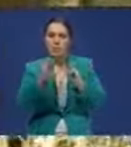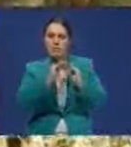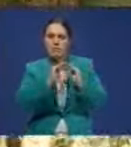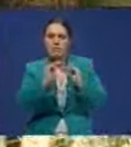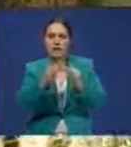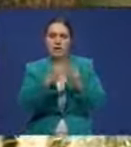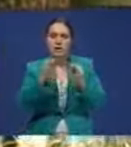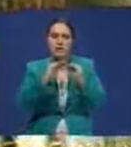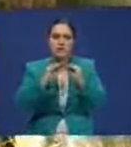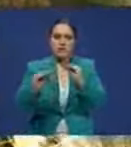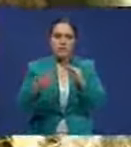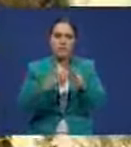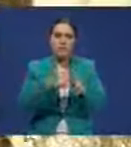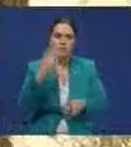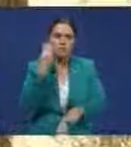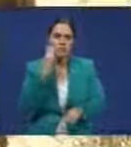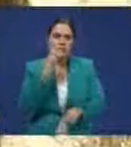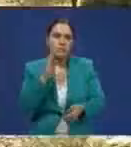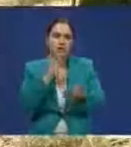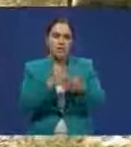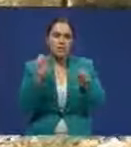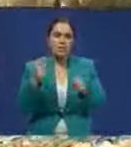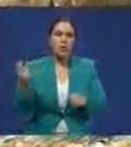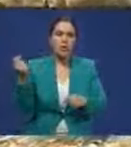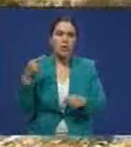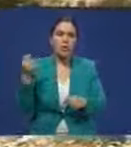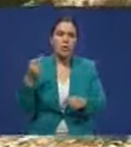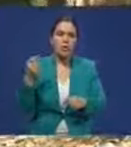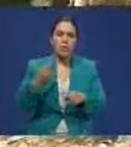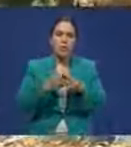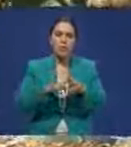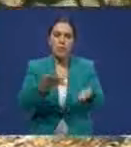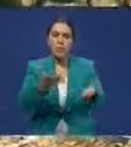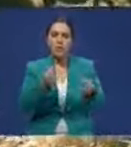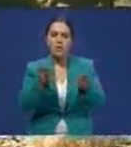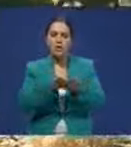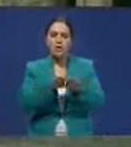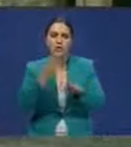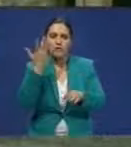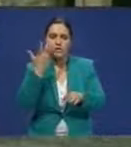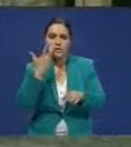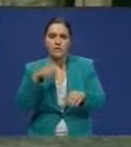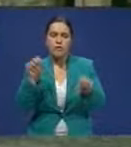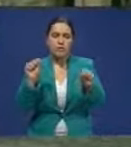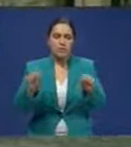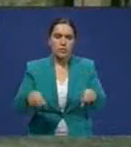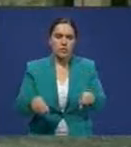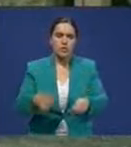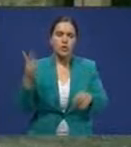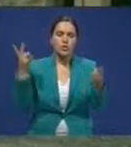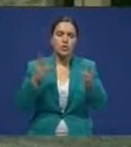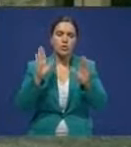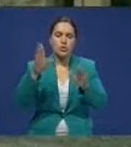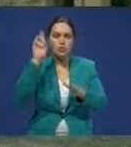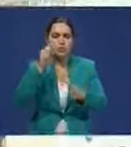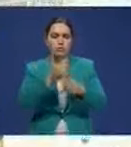Сегодня в меховой индустрии большим спросом пользуется голубая смушка. Получить каракуль такого окраса, говорят фермеры, реально. Нужна лишь